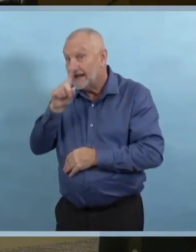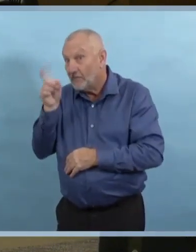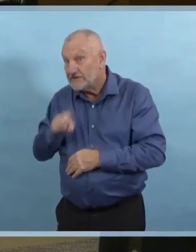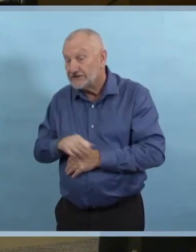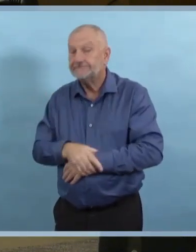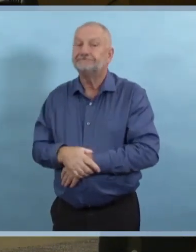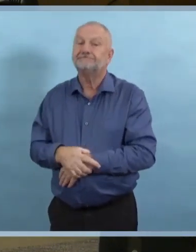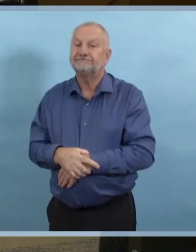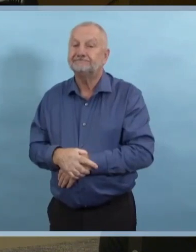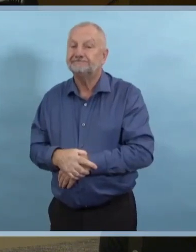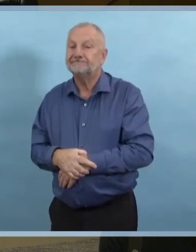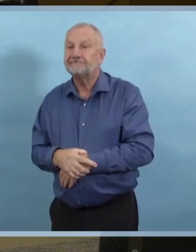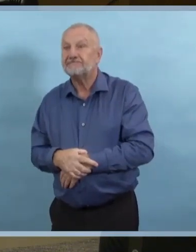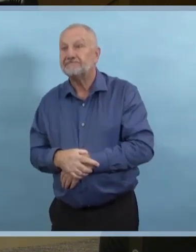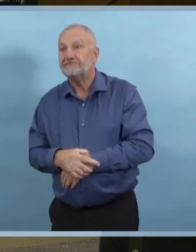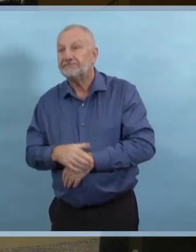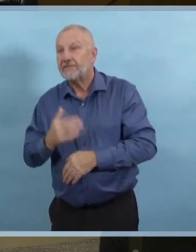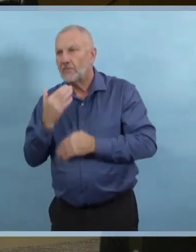de personnel.